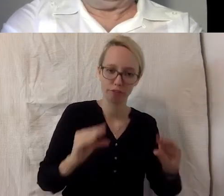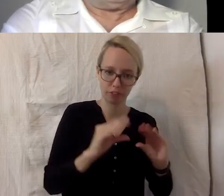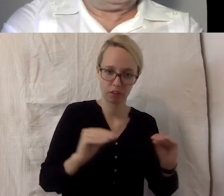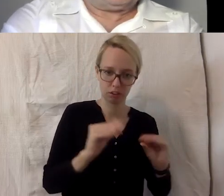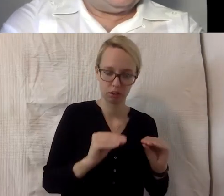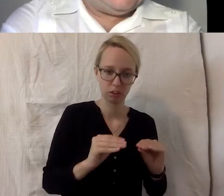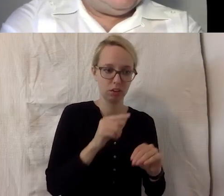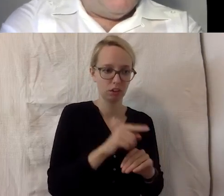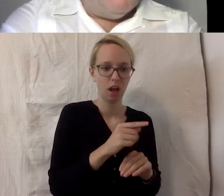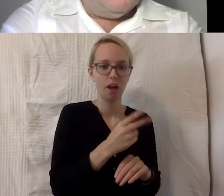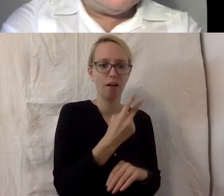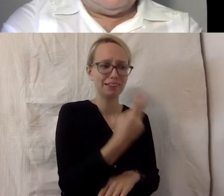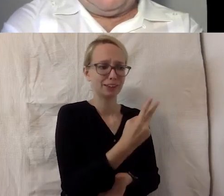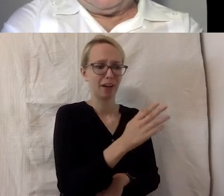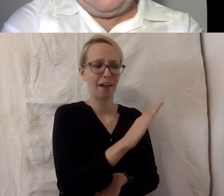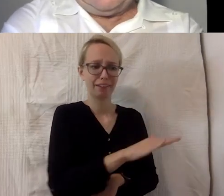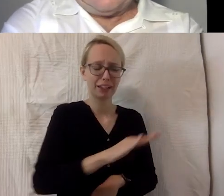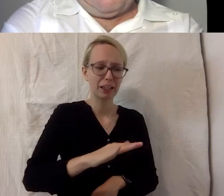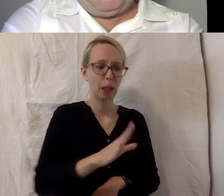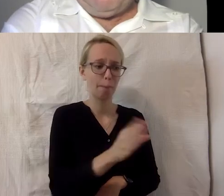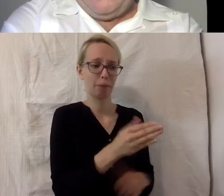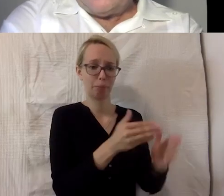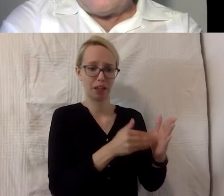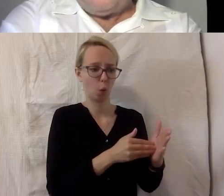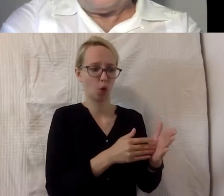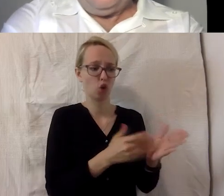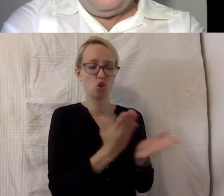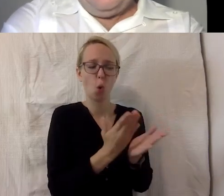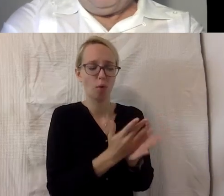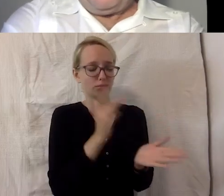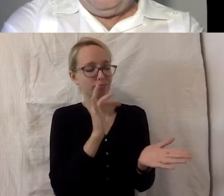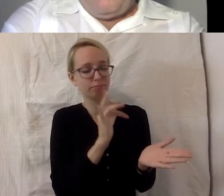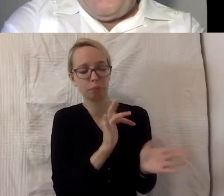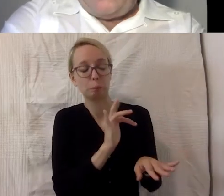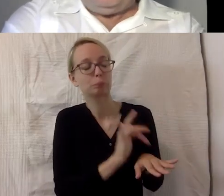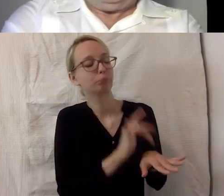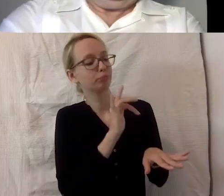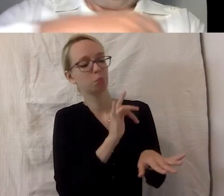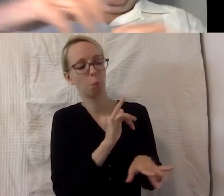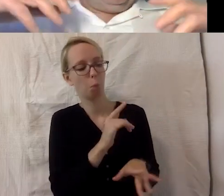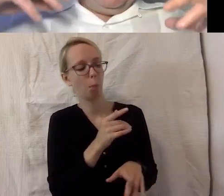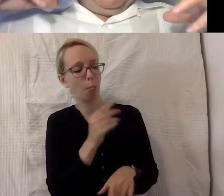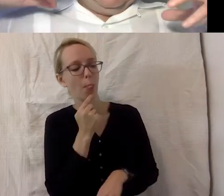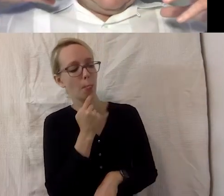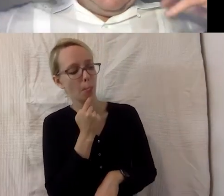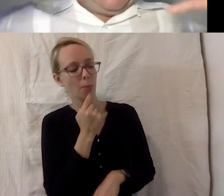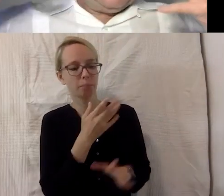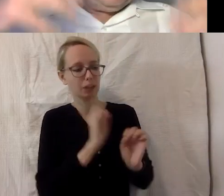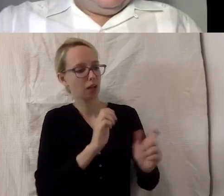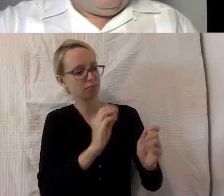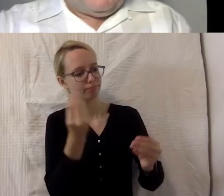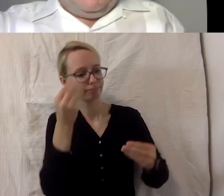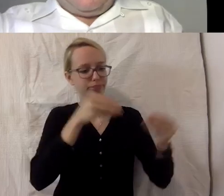mit Behinderung, hat eine enorm hohe Sensibilität, das heißt, also bei Microsoft und auch bei Google, wenn ich dieses